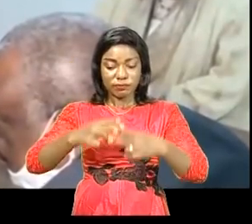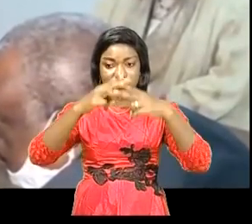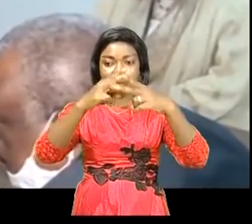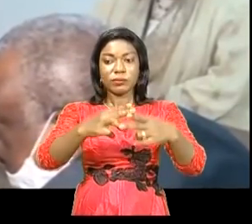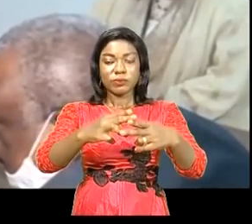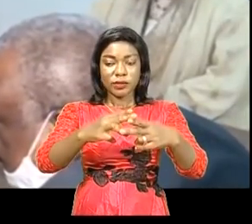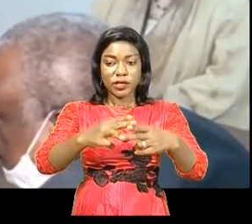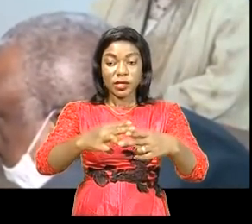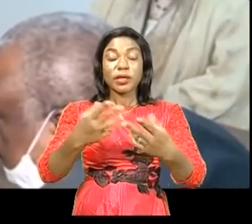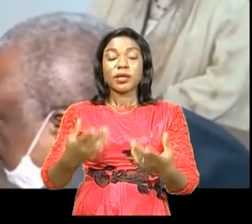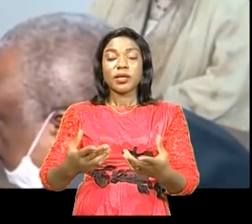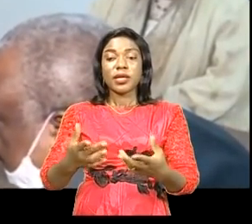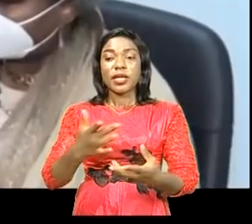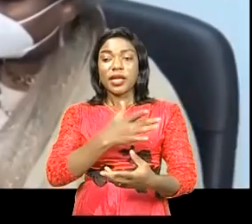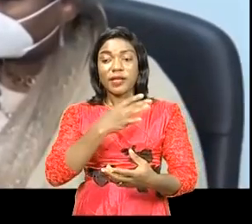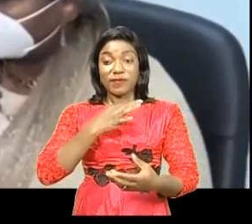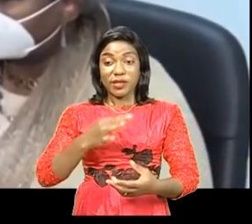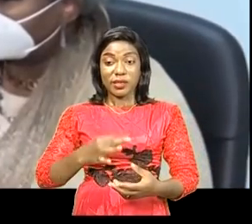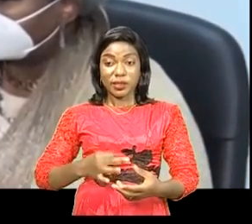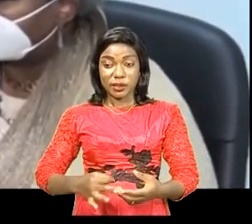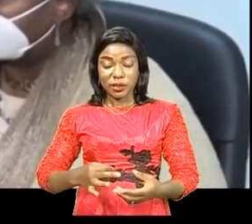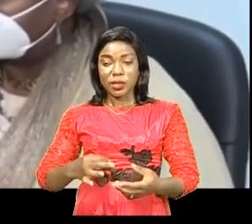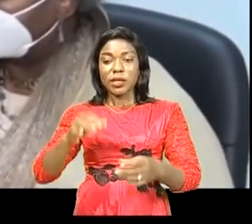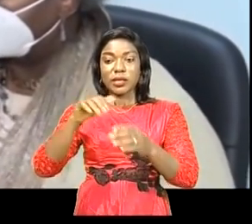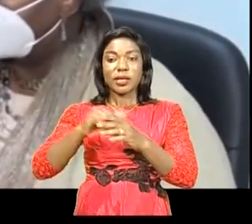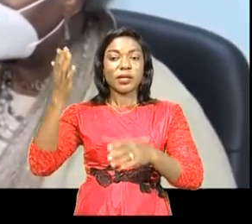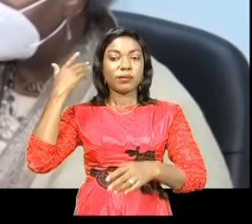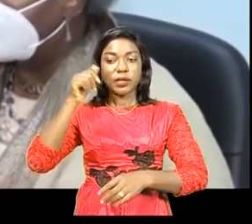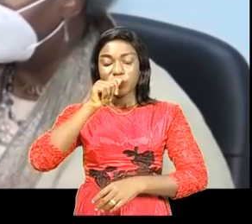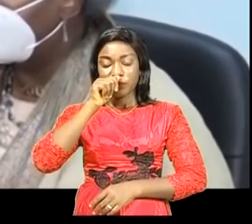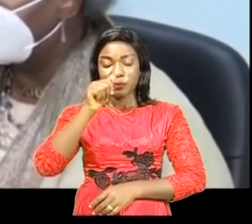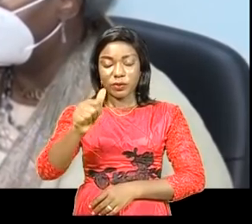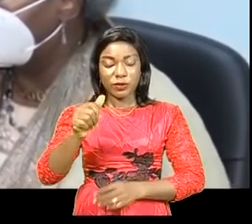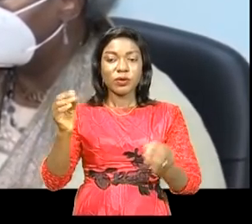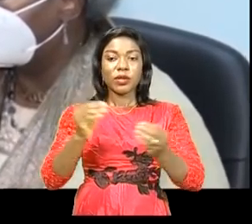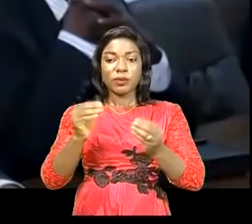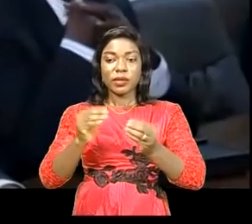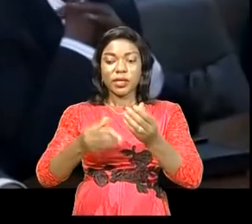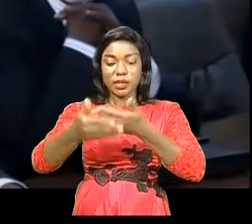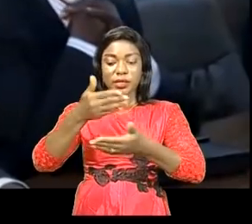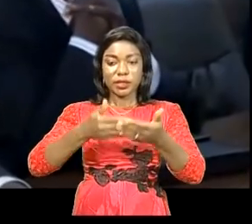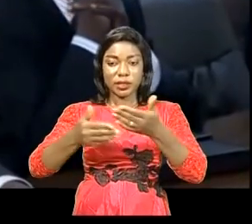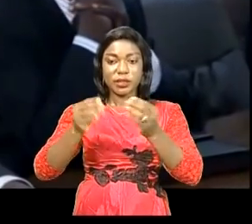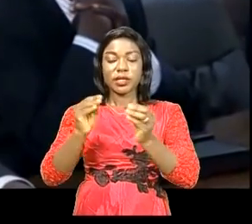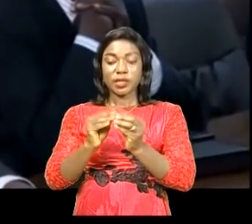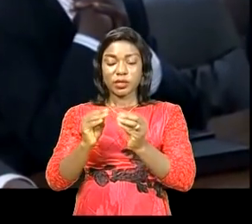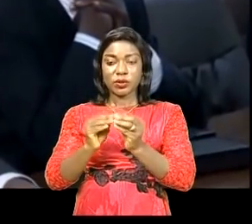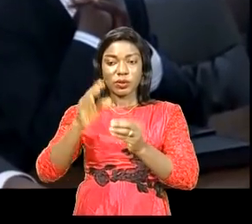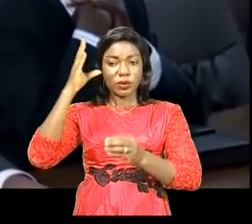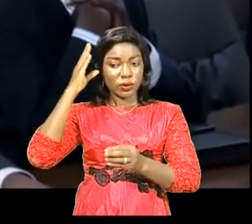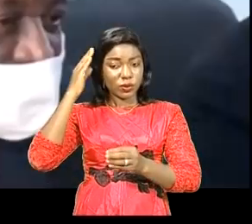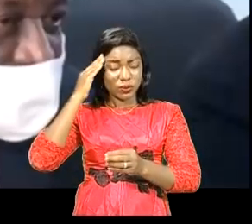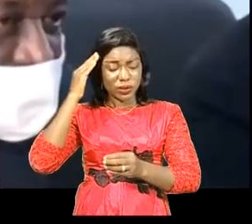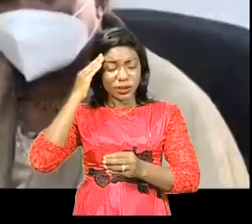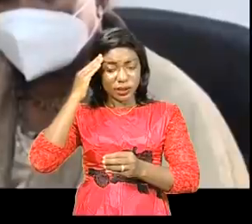renaissance africaine et du village royal dans le Maïn Ndombe. C'est ce qui ressort d'un échange frustieux sur la renaissance africaine